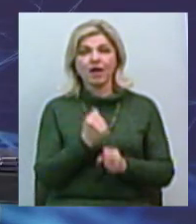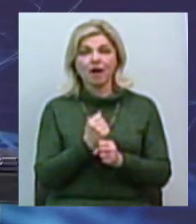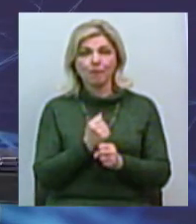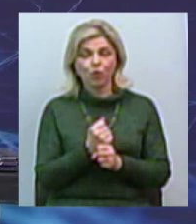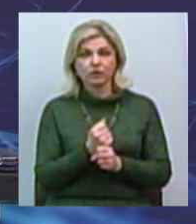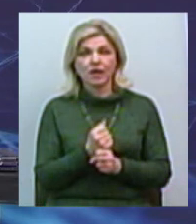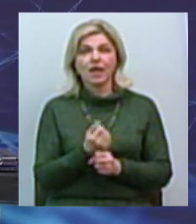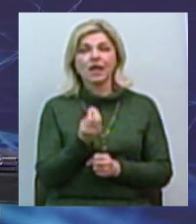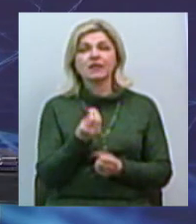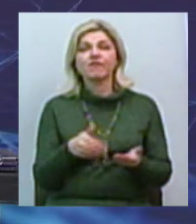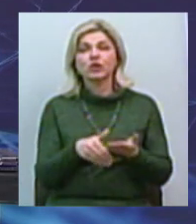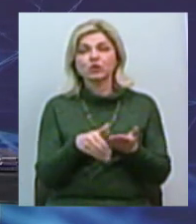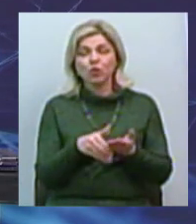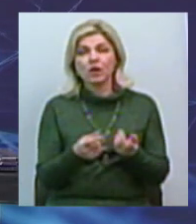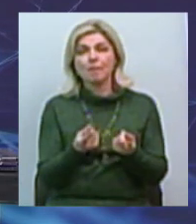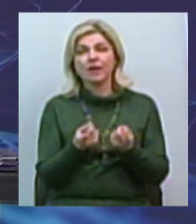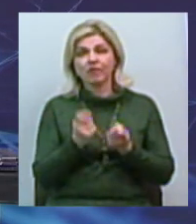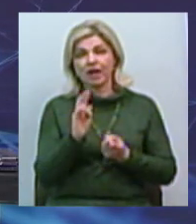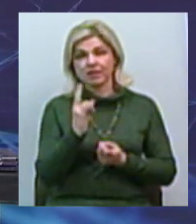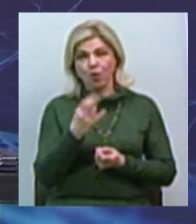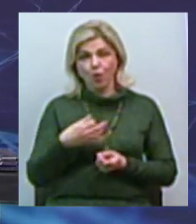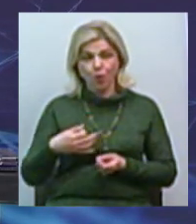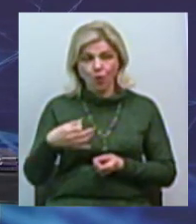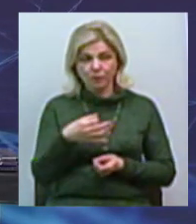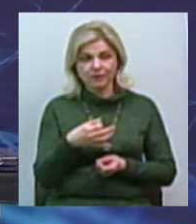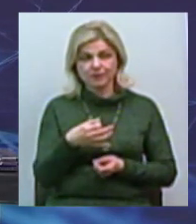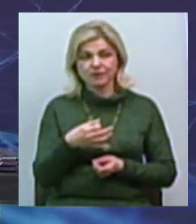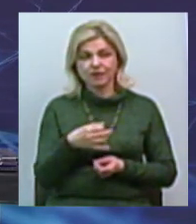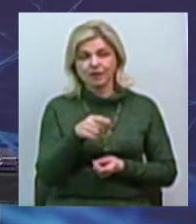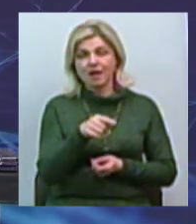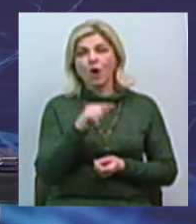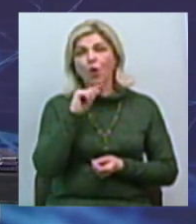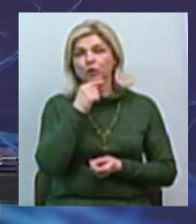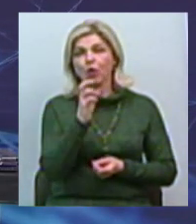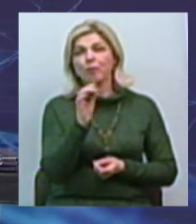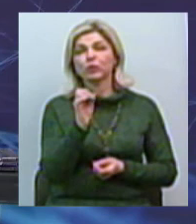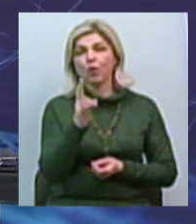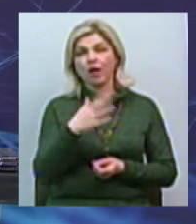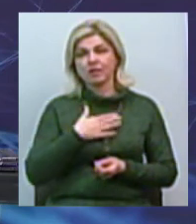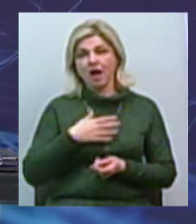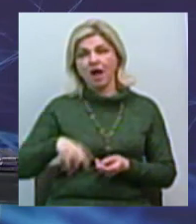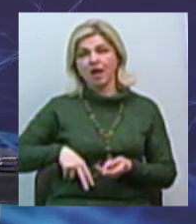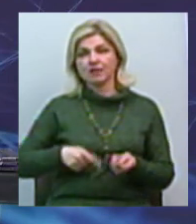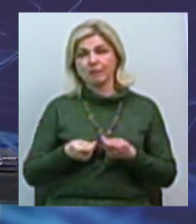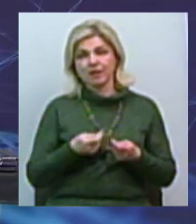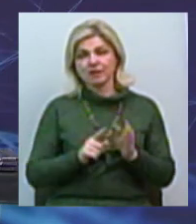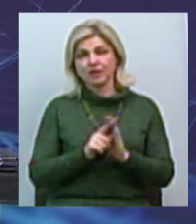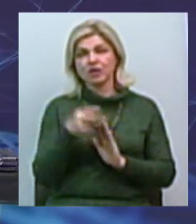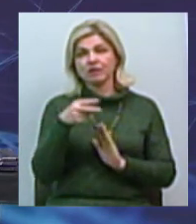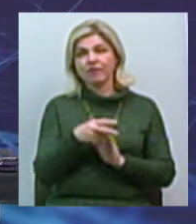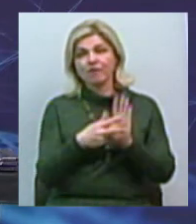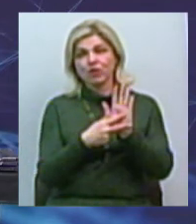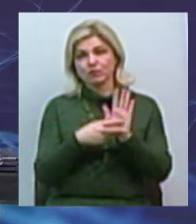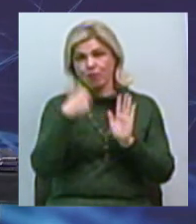інвестиційній привлекательності Ніколаївській області економічний блок нашої адміністрації починався ще в 2008 році.